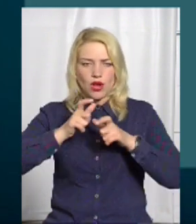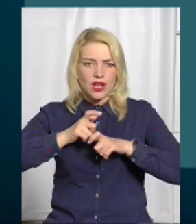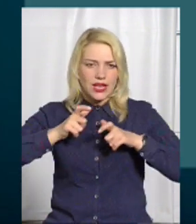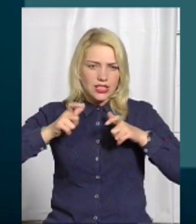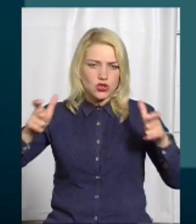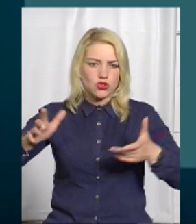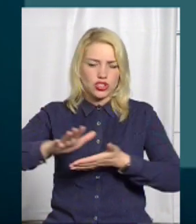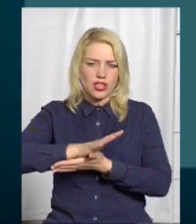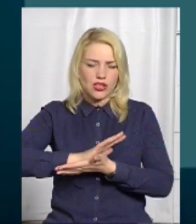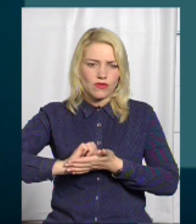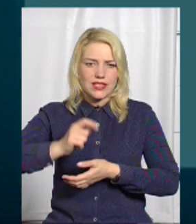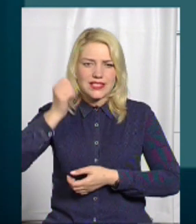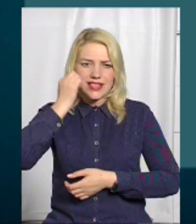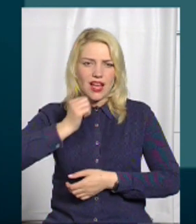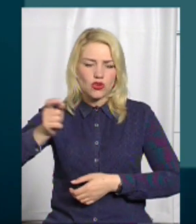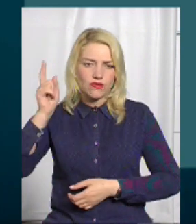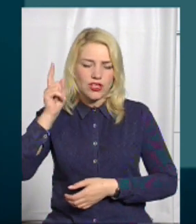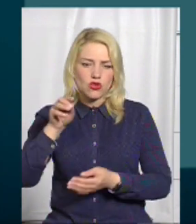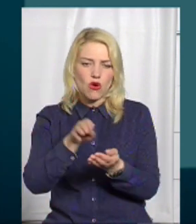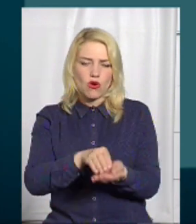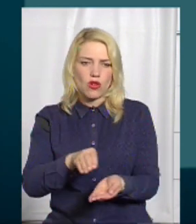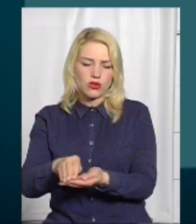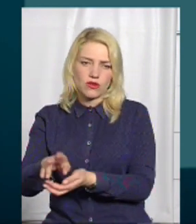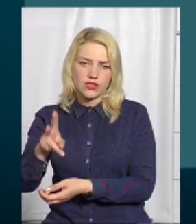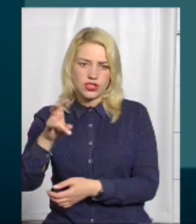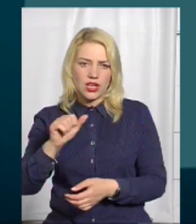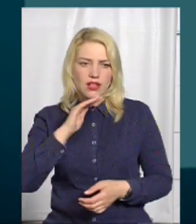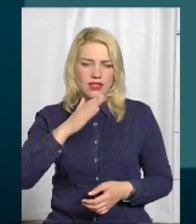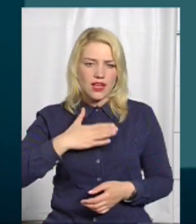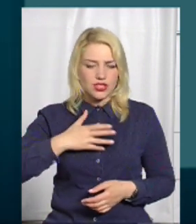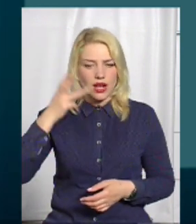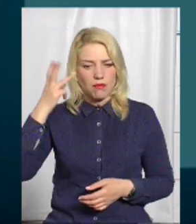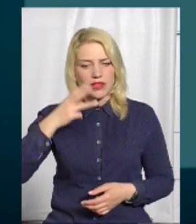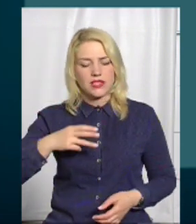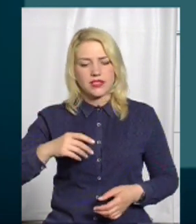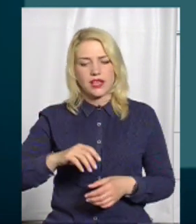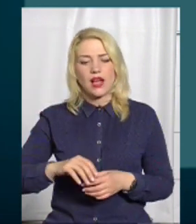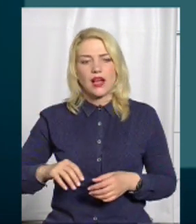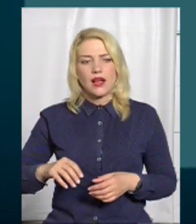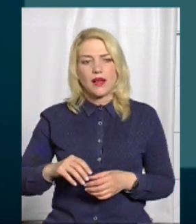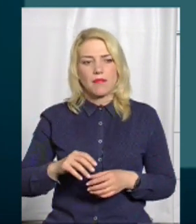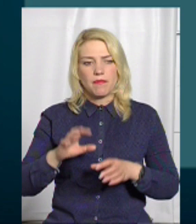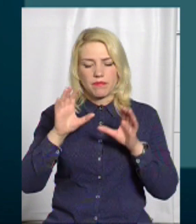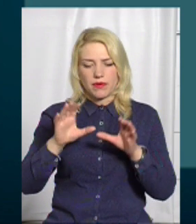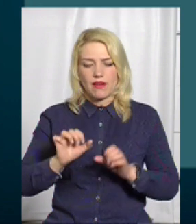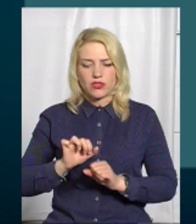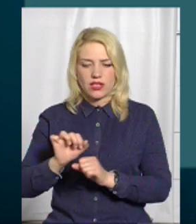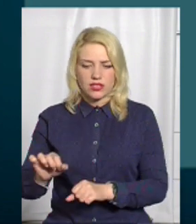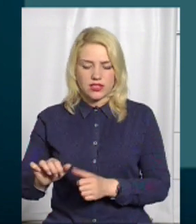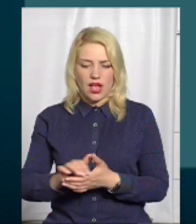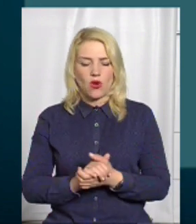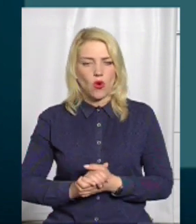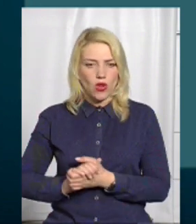руйнування старовинного кладовища. Наша Хмельницька обласна правозахоронна колегія, діючи